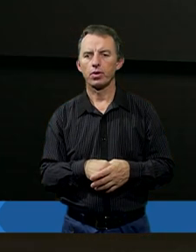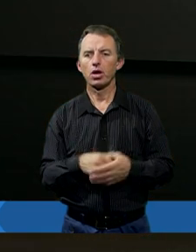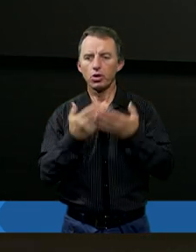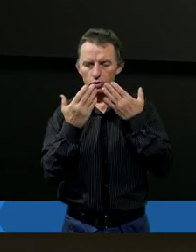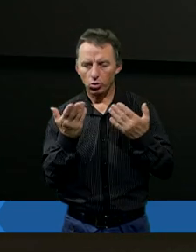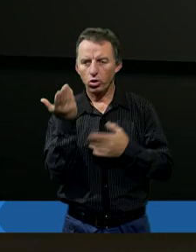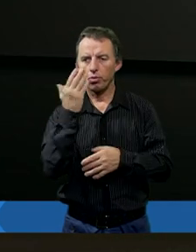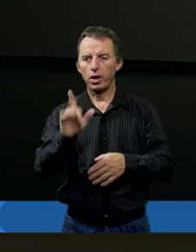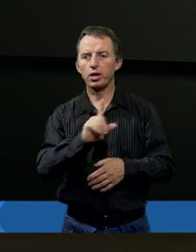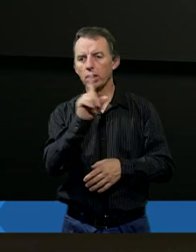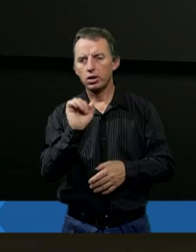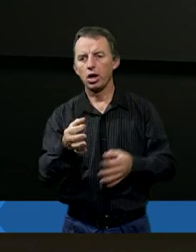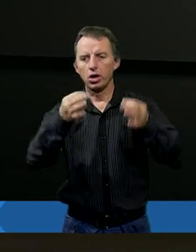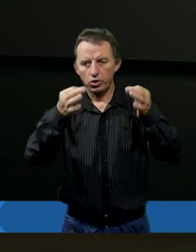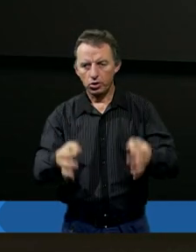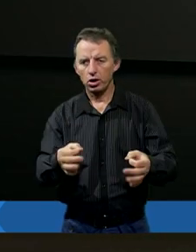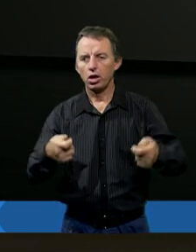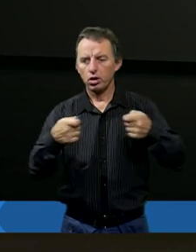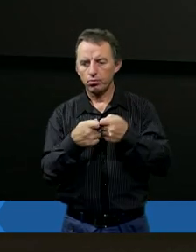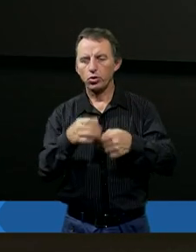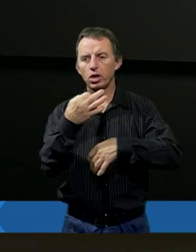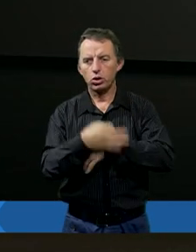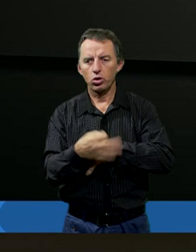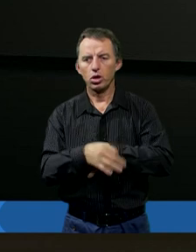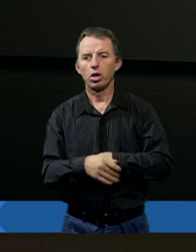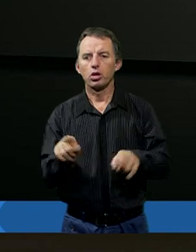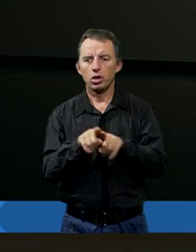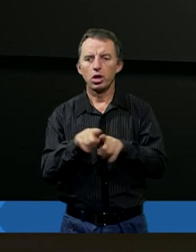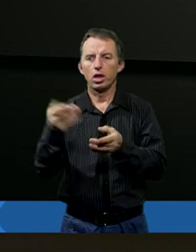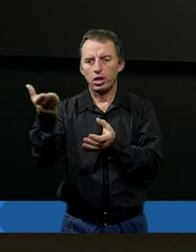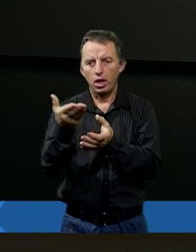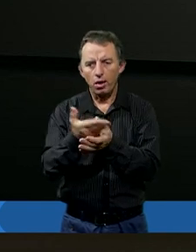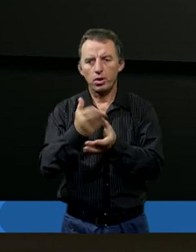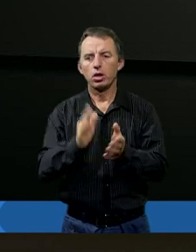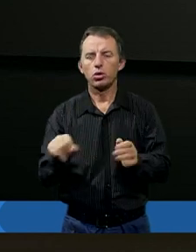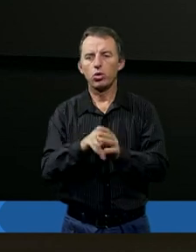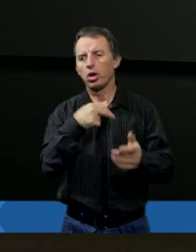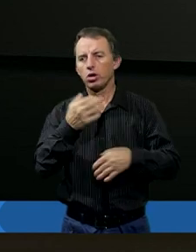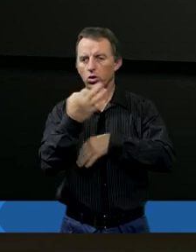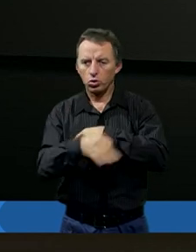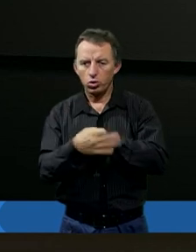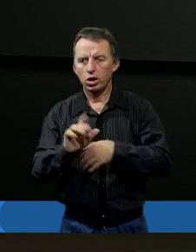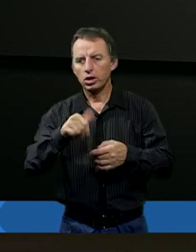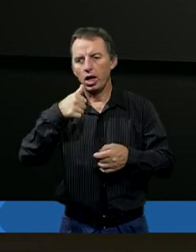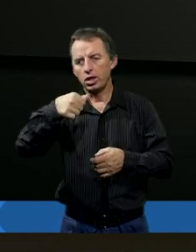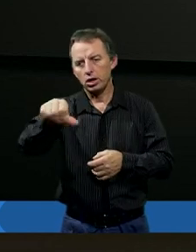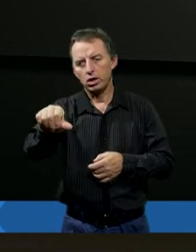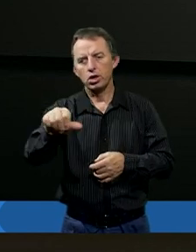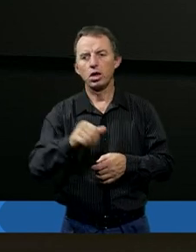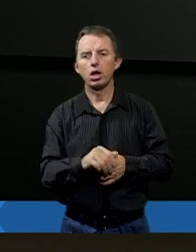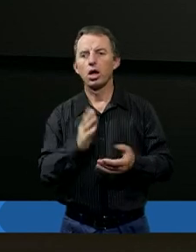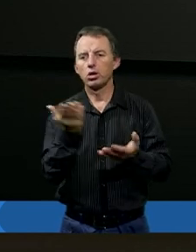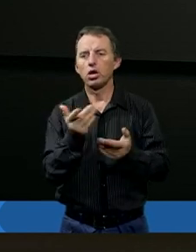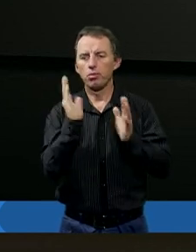Dziękuję bardzo za dzisiejsze wspólne studium i jednocześnie zapraszam do naszego studium również za tydzień,